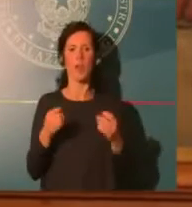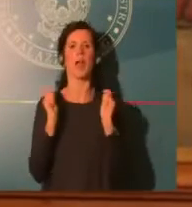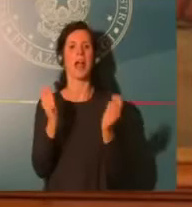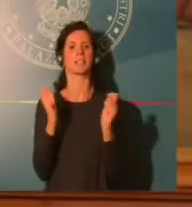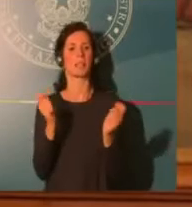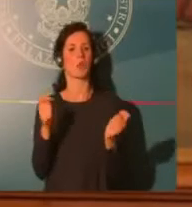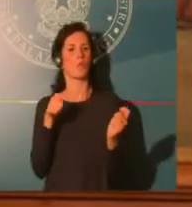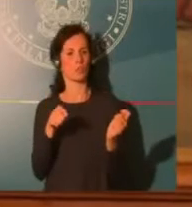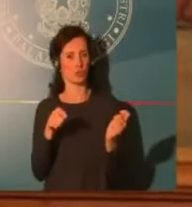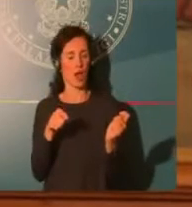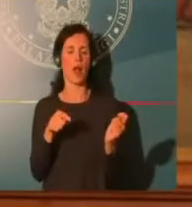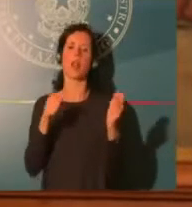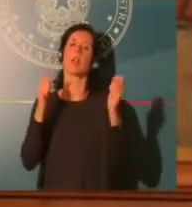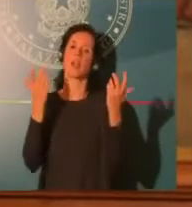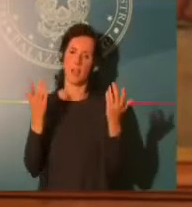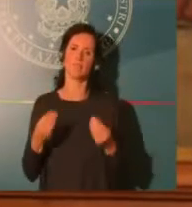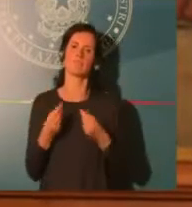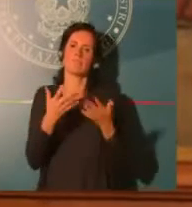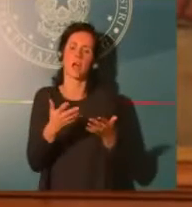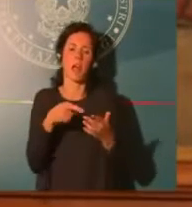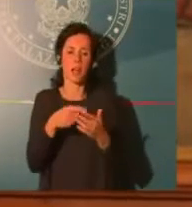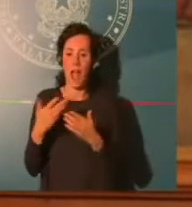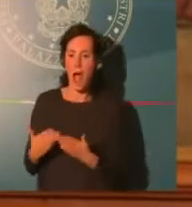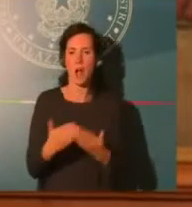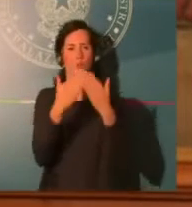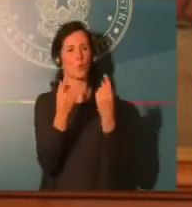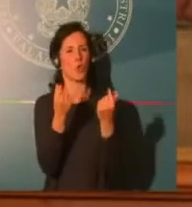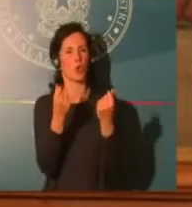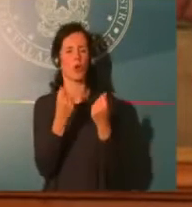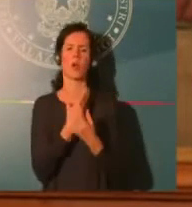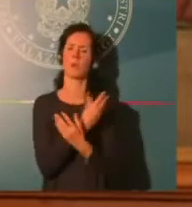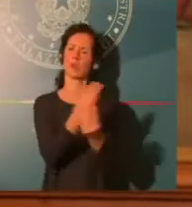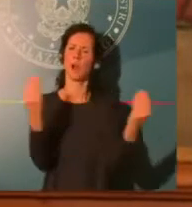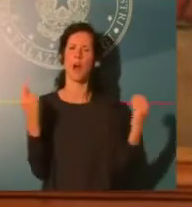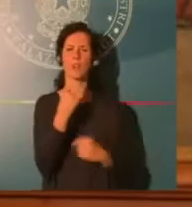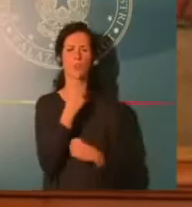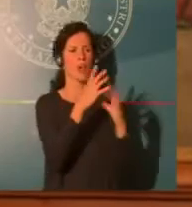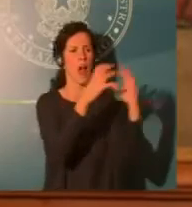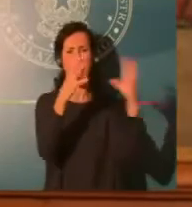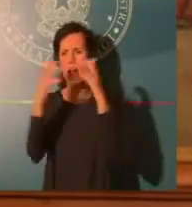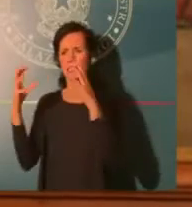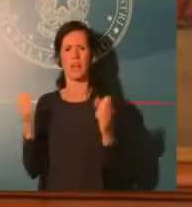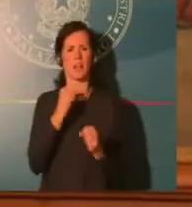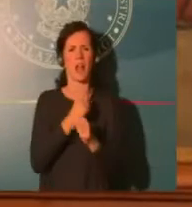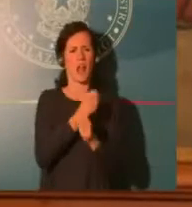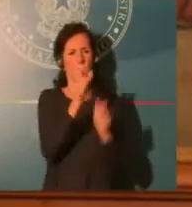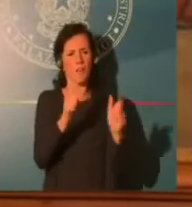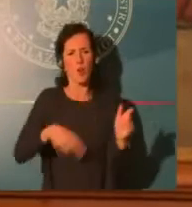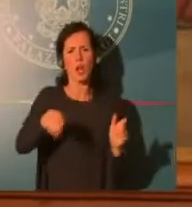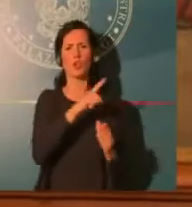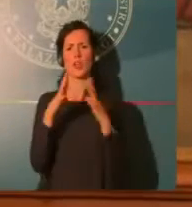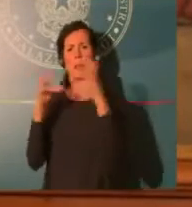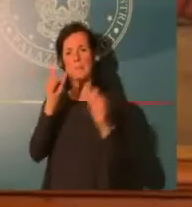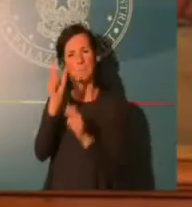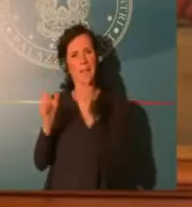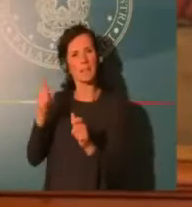tanti lavoratori, a tanti imprenditori che con il loro sacrificio ci aiuteranno a contrastare il virus. Infine vorrei anche